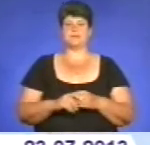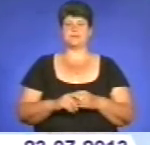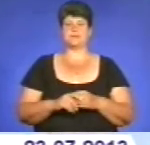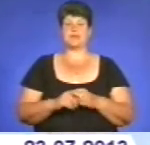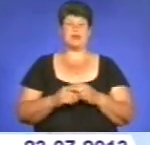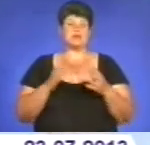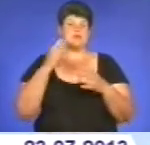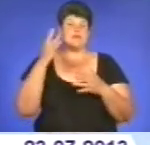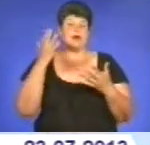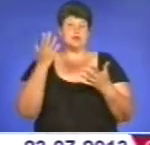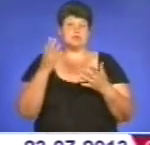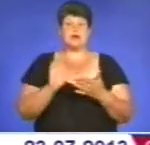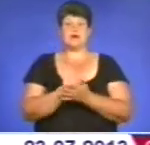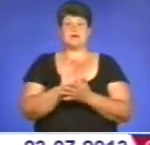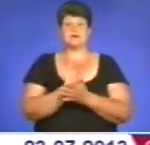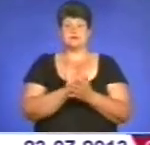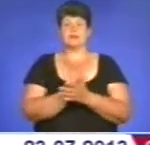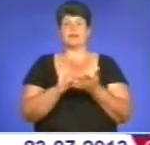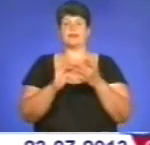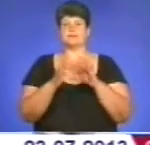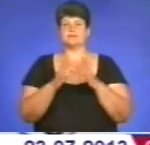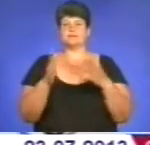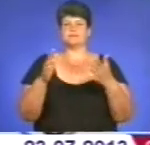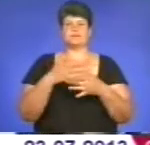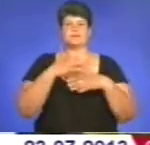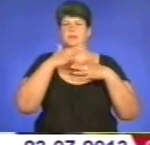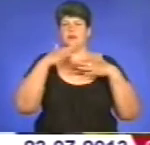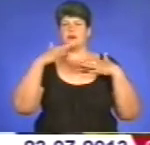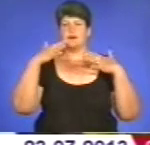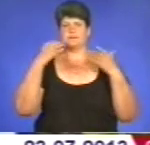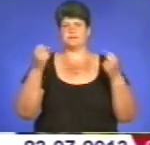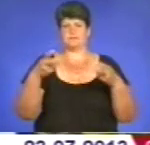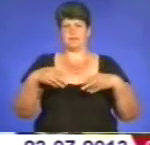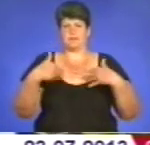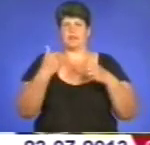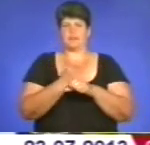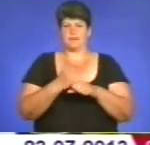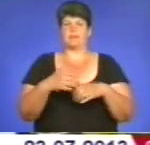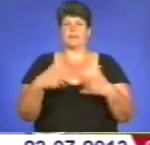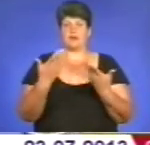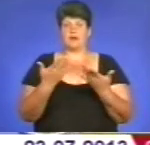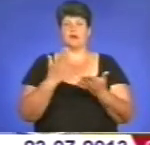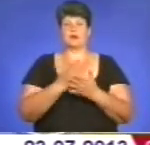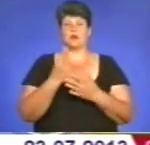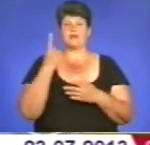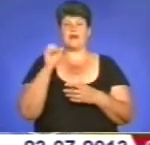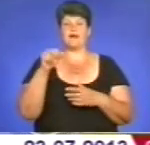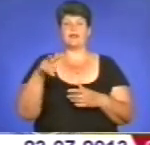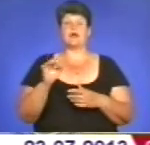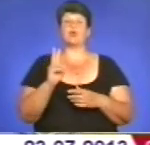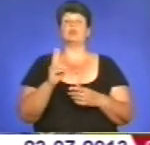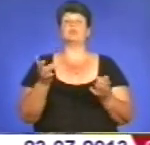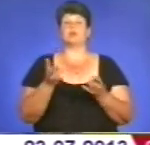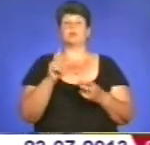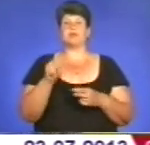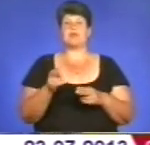Здавалося б, газетні шпальти і інтернет-сторінки рясніють вакансіями. Проте є одне але. Кому потрібна людина без